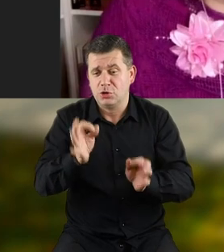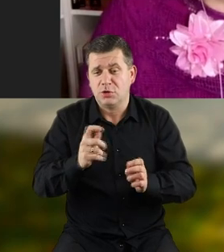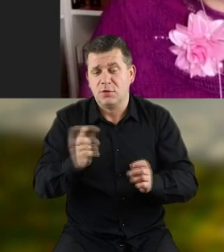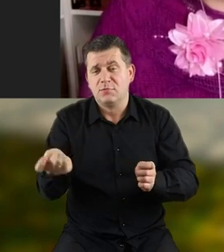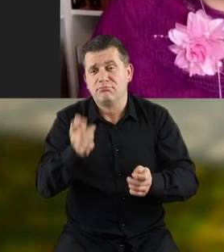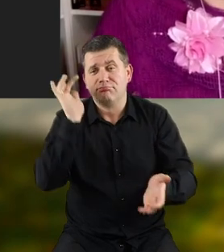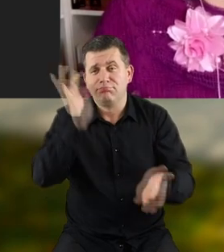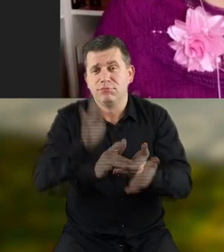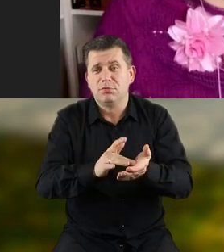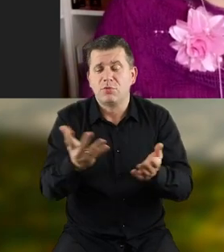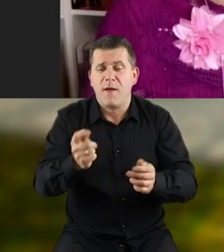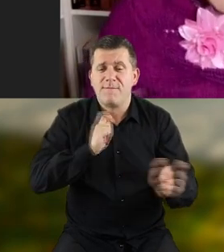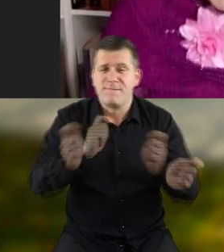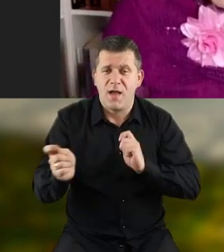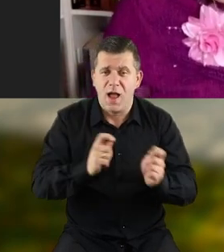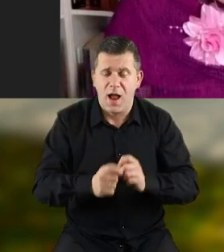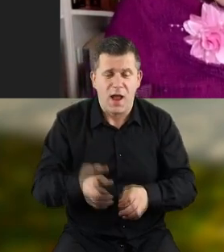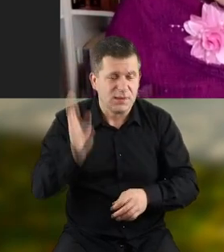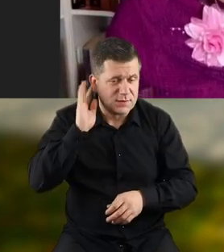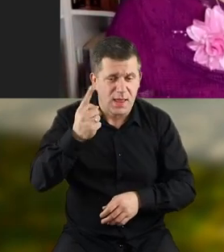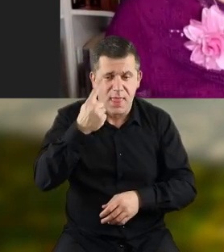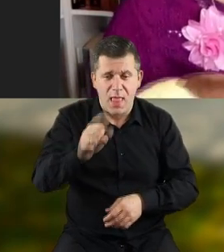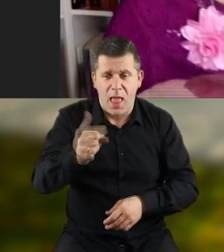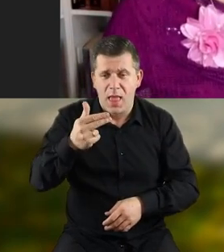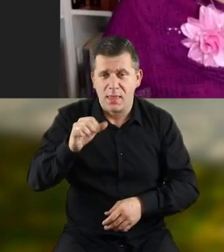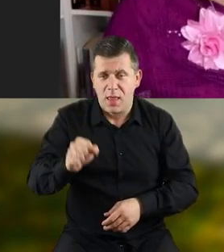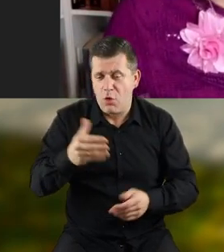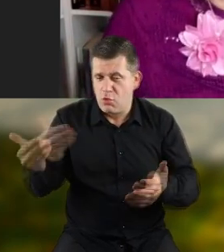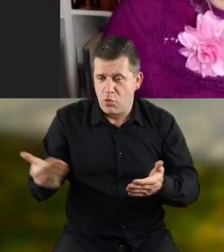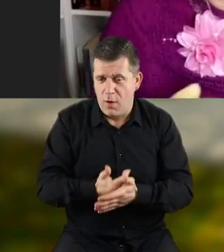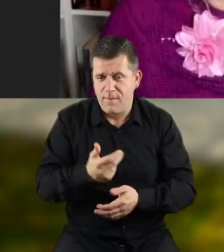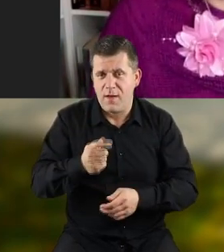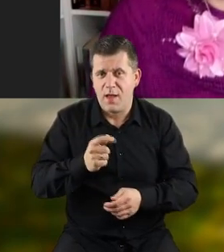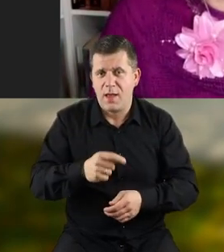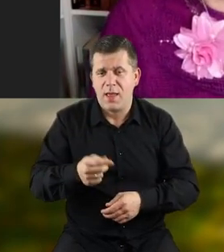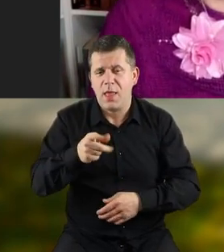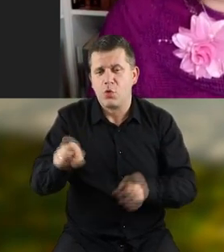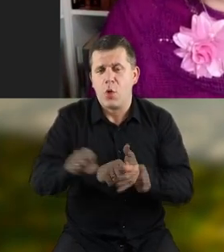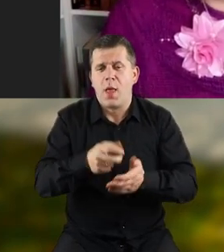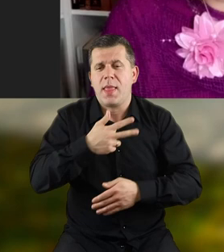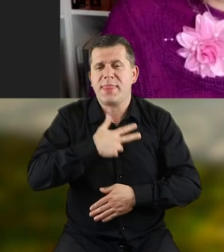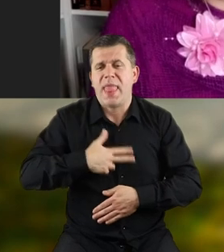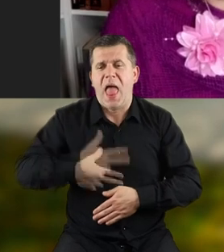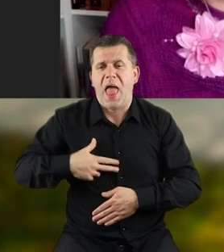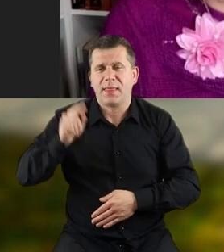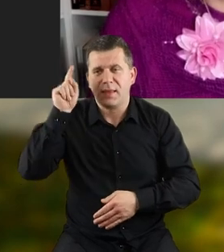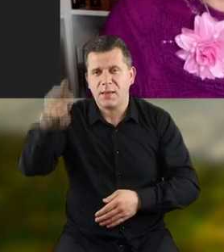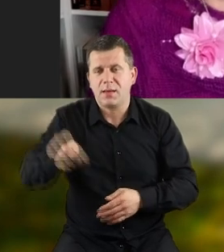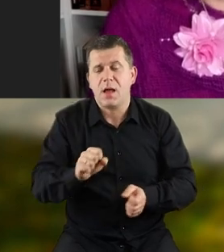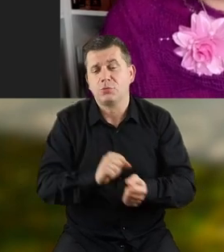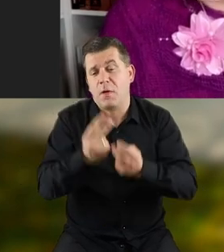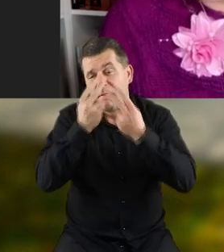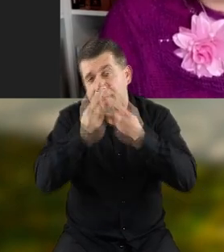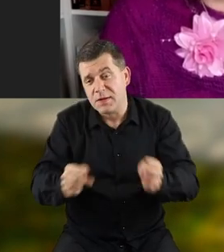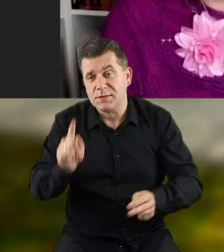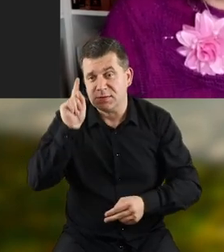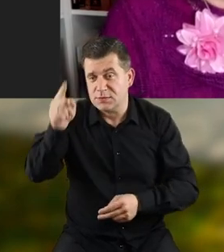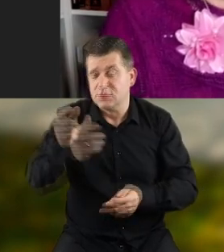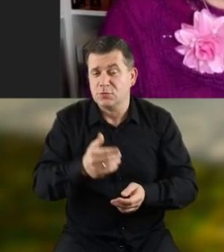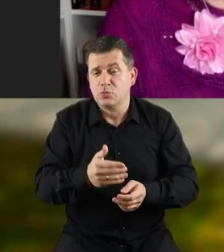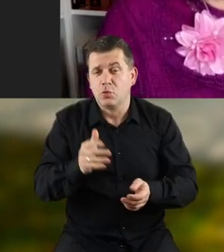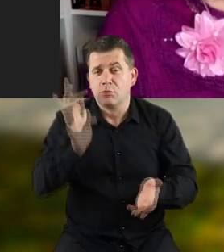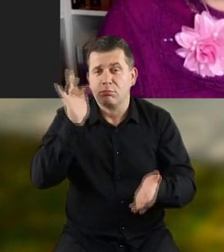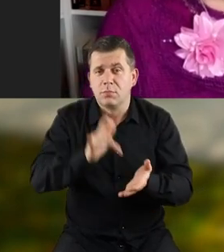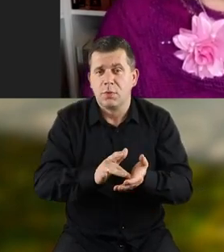dzisiaj na wakacje do Danii, dzisiaj mówię w tych czasach już nowych, na wakacje do Danii albo tam z wizytą,